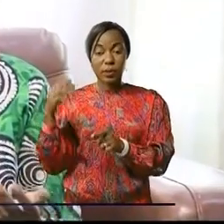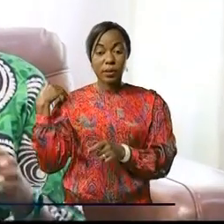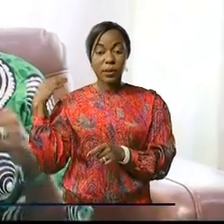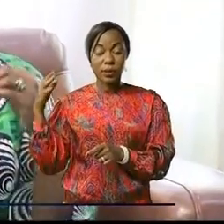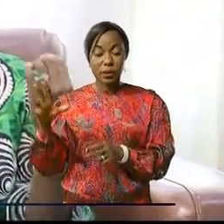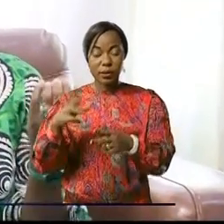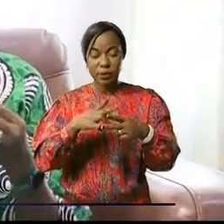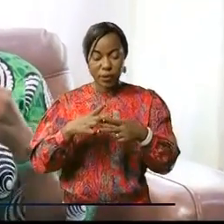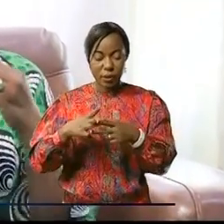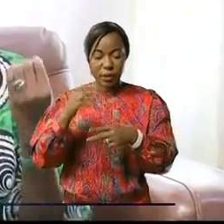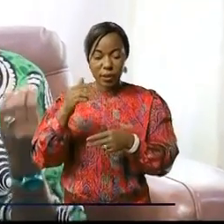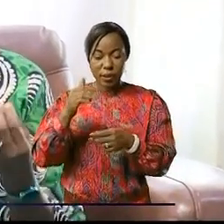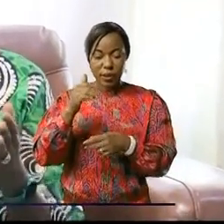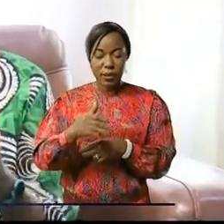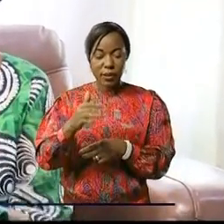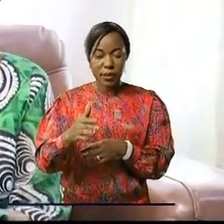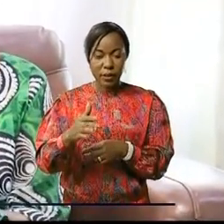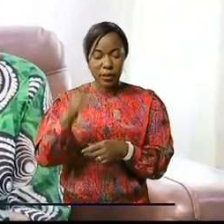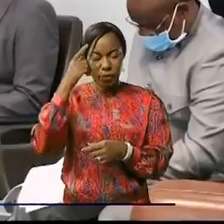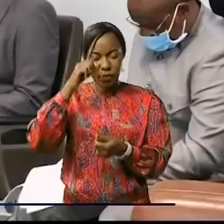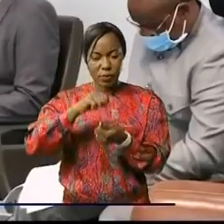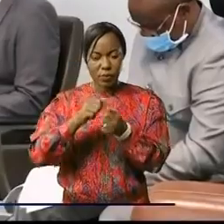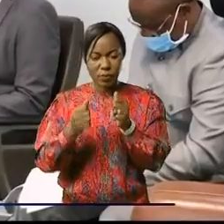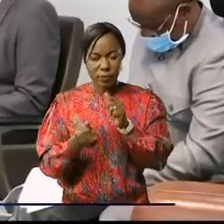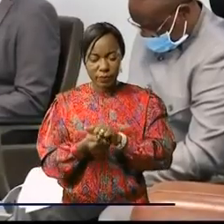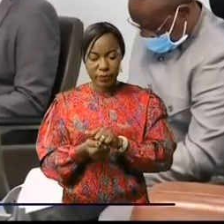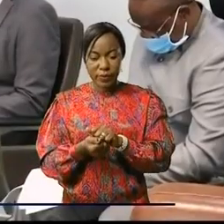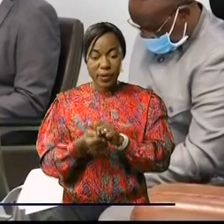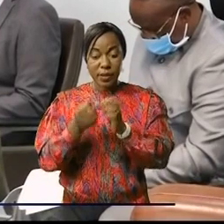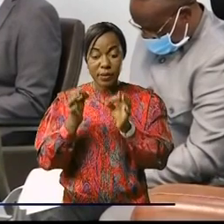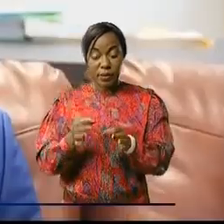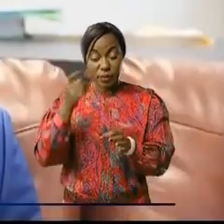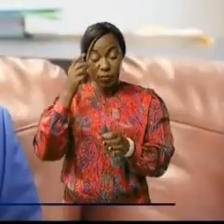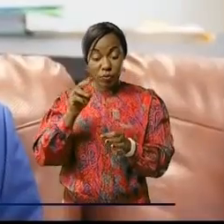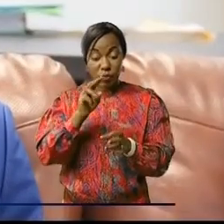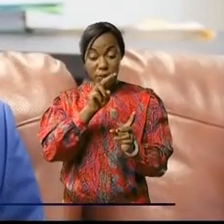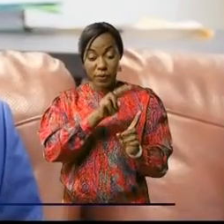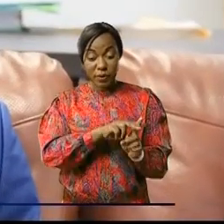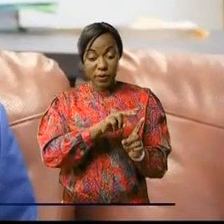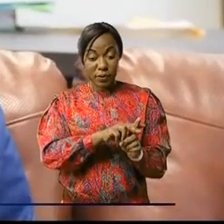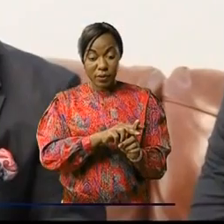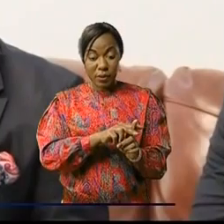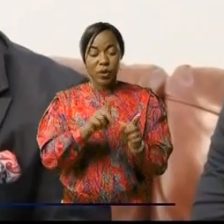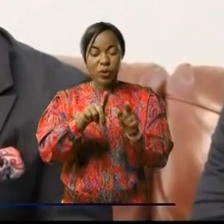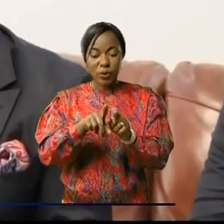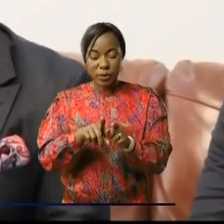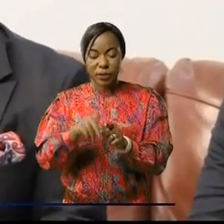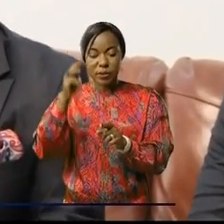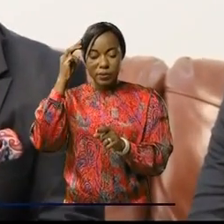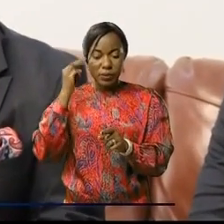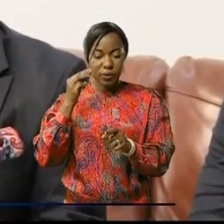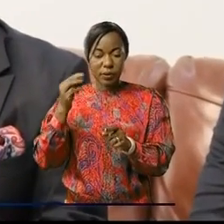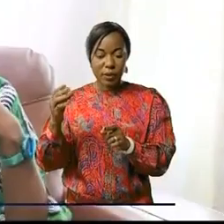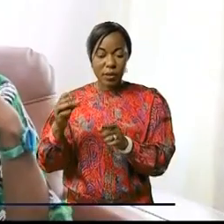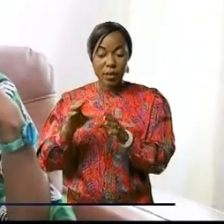je représente devra participer à cette récapitalisation afin de préserver nos parts, a dit la ministre d'État en charge du